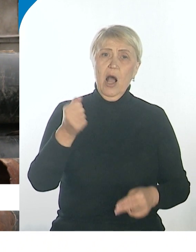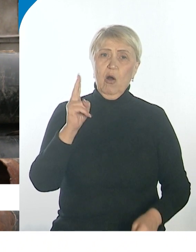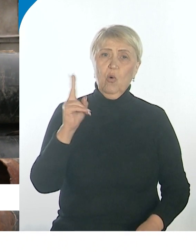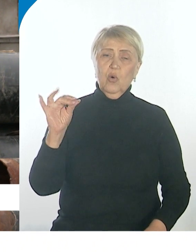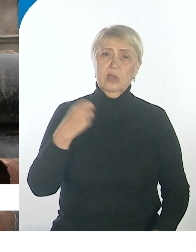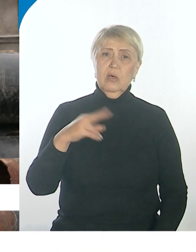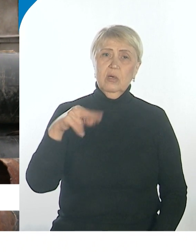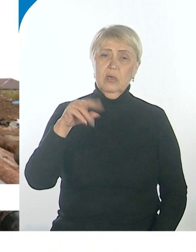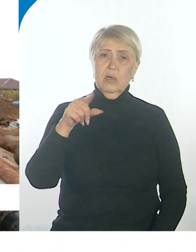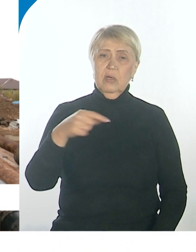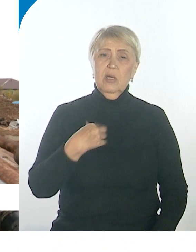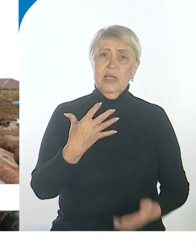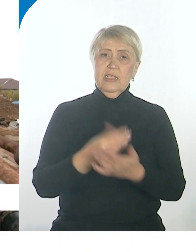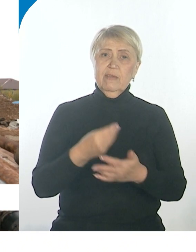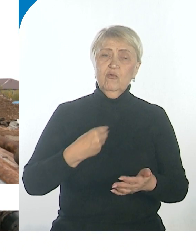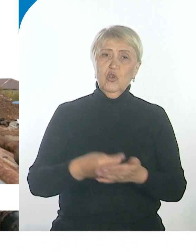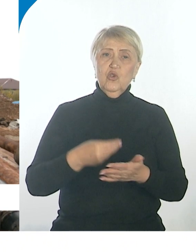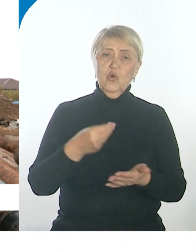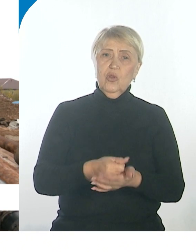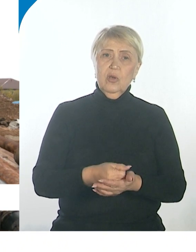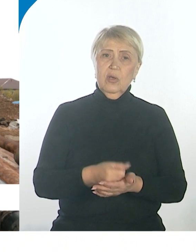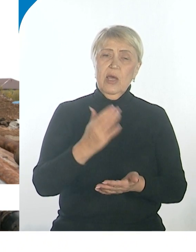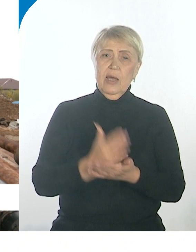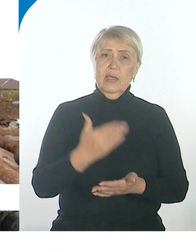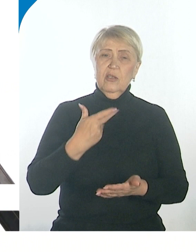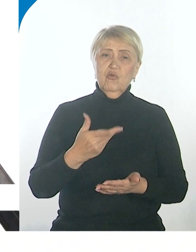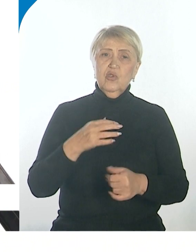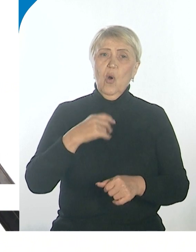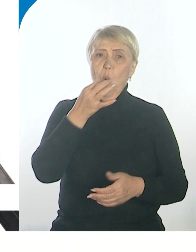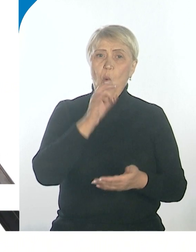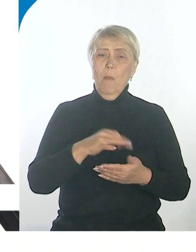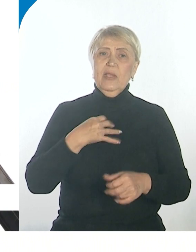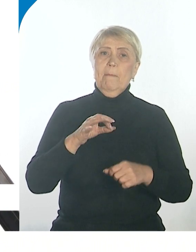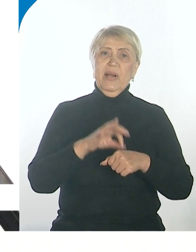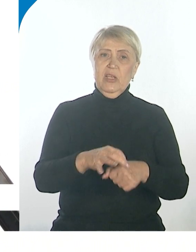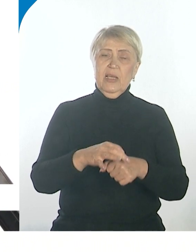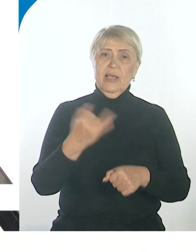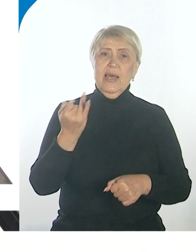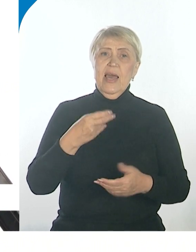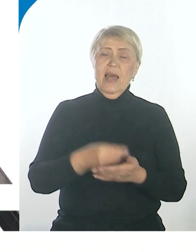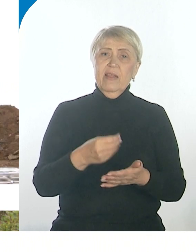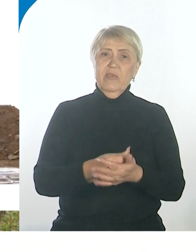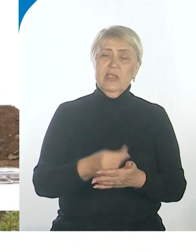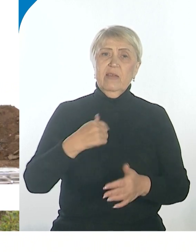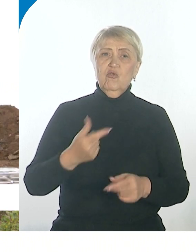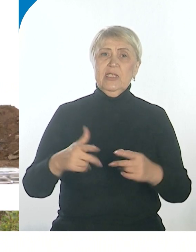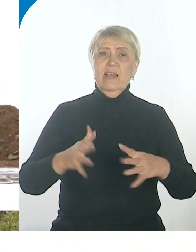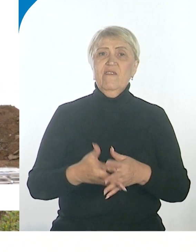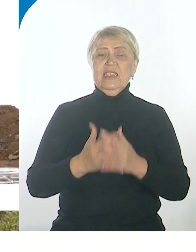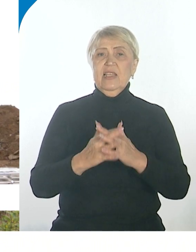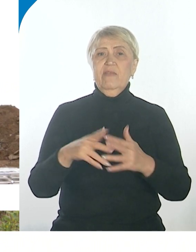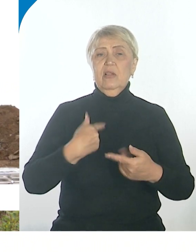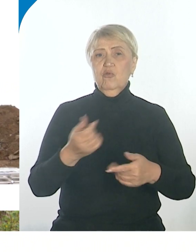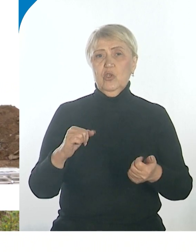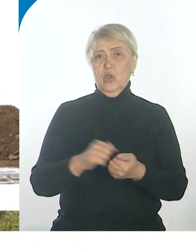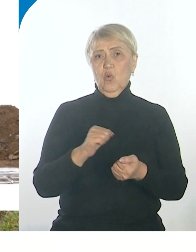счет. У застройщика есть опыт возведения подобных проблемных объектов. Инвестор уже восстановил проектную документацию и обновил технические